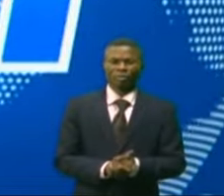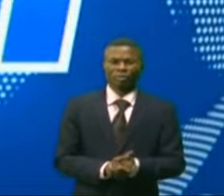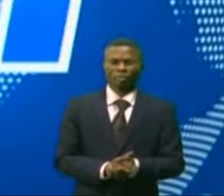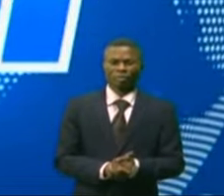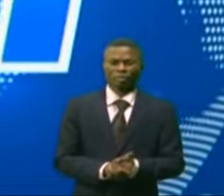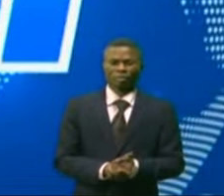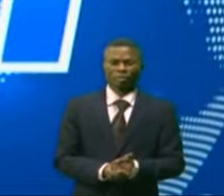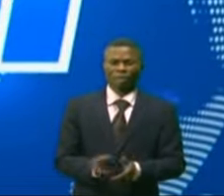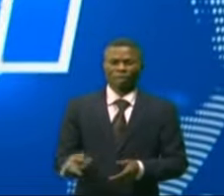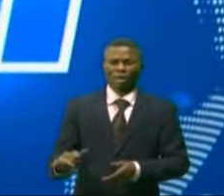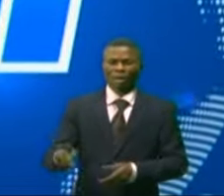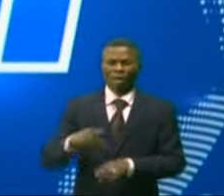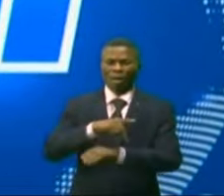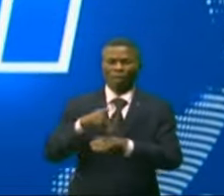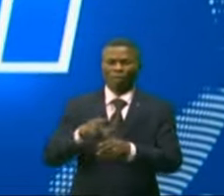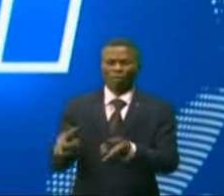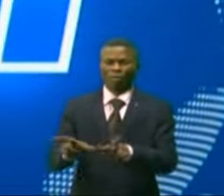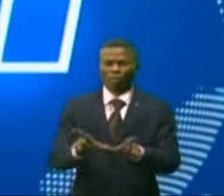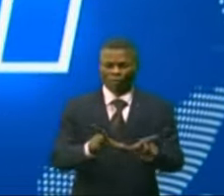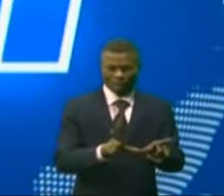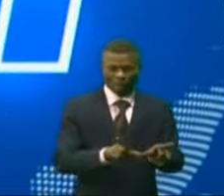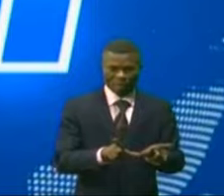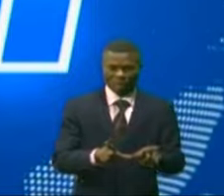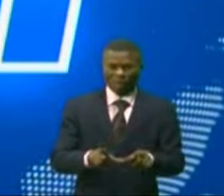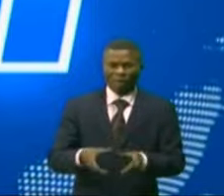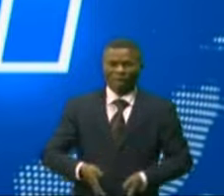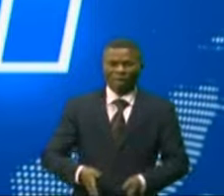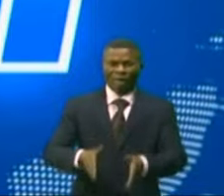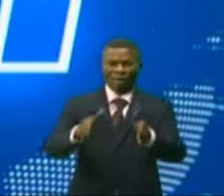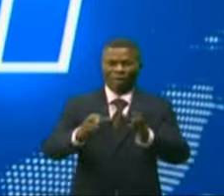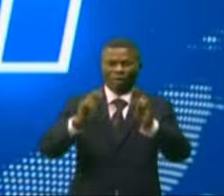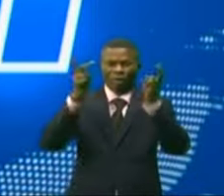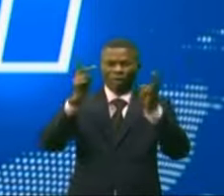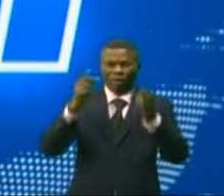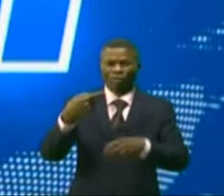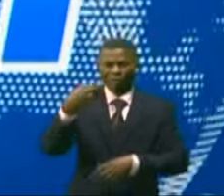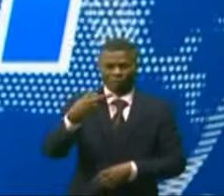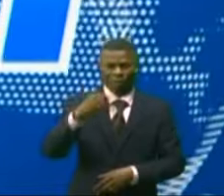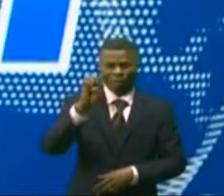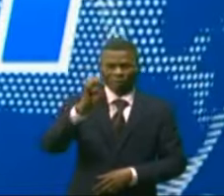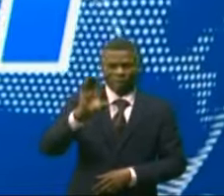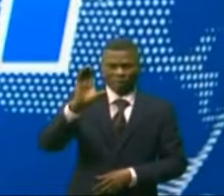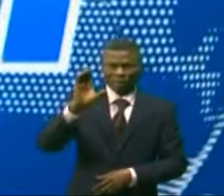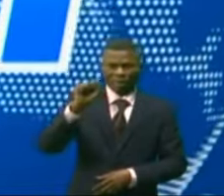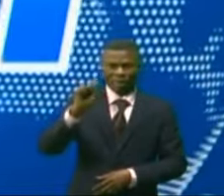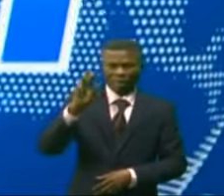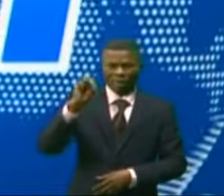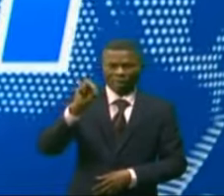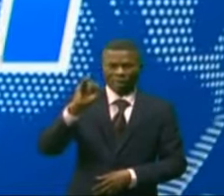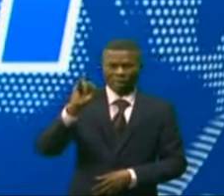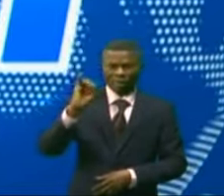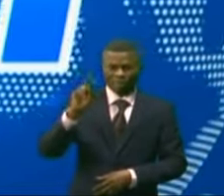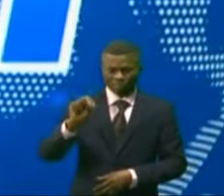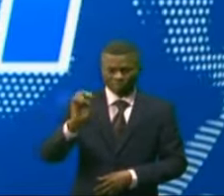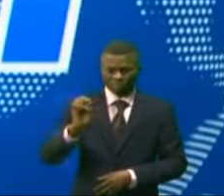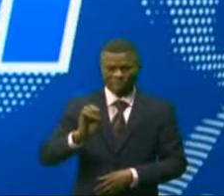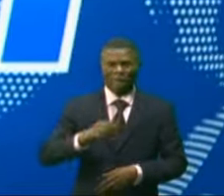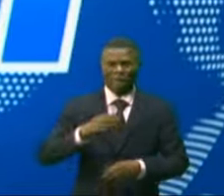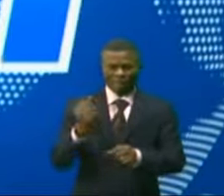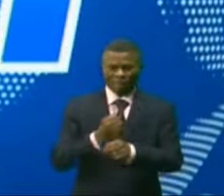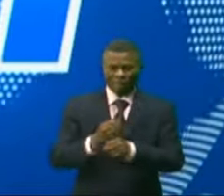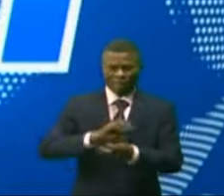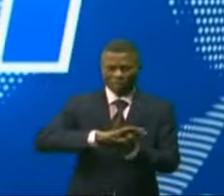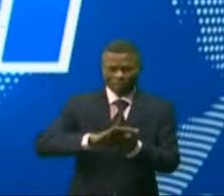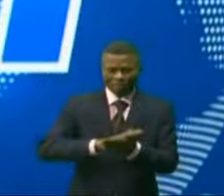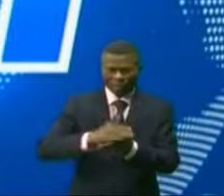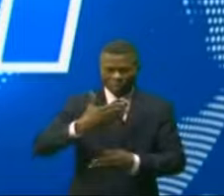Les lois là-bas, j'en parlais dans les titres et les artères de la cité Gécamine-Louis-Louis-Louis ont reçu déjà leur première couche d'enrobés et les travaux